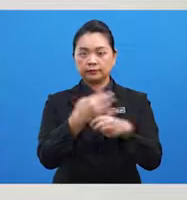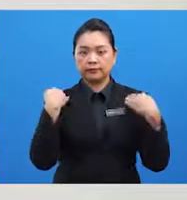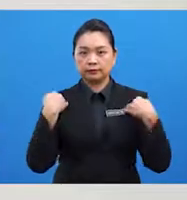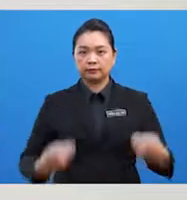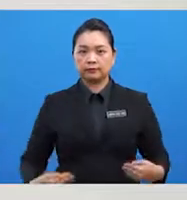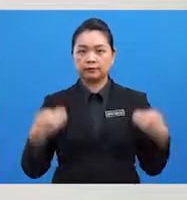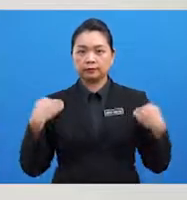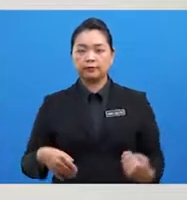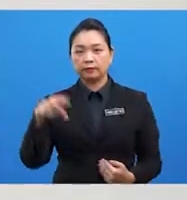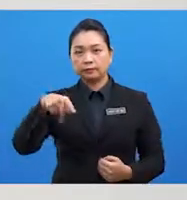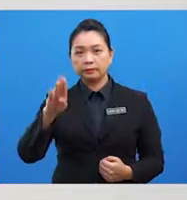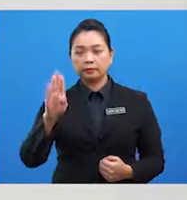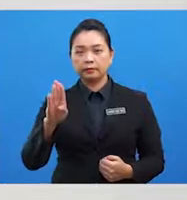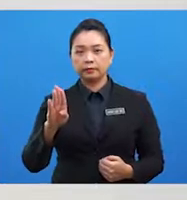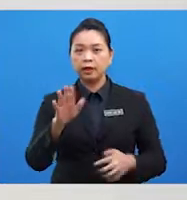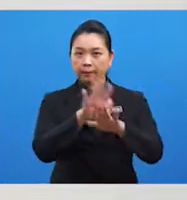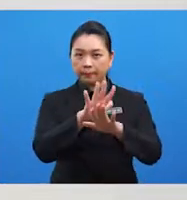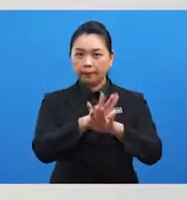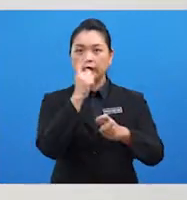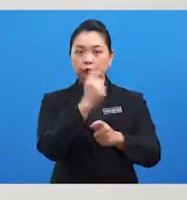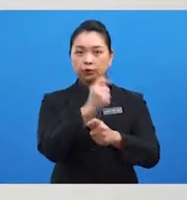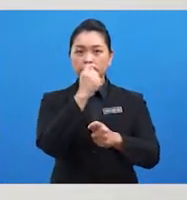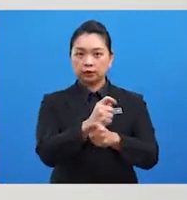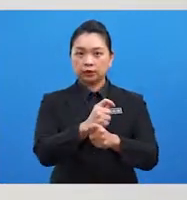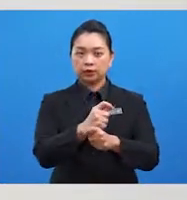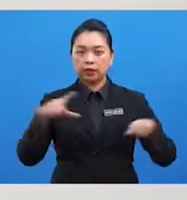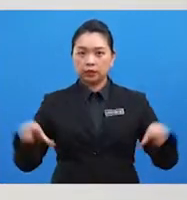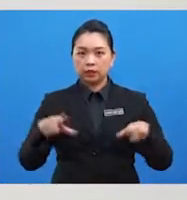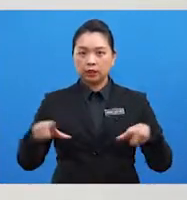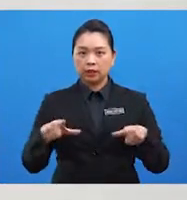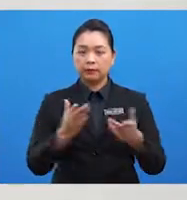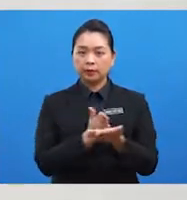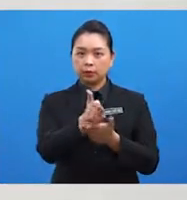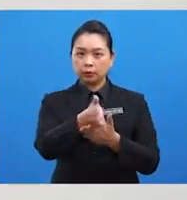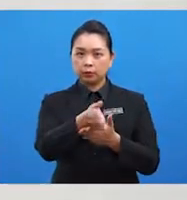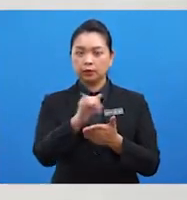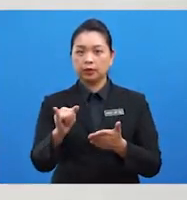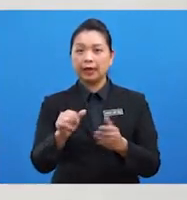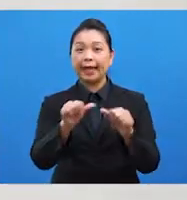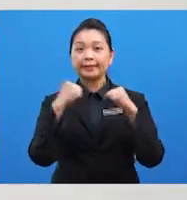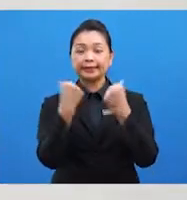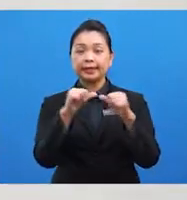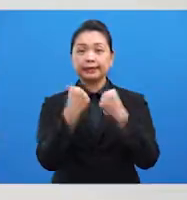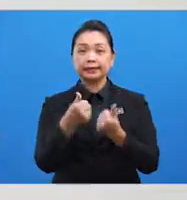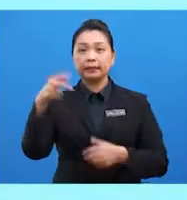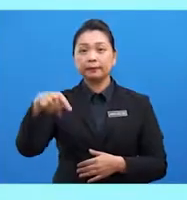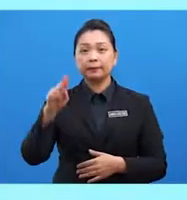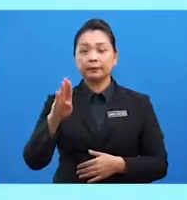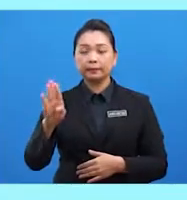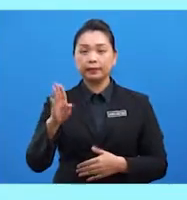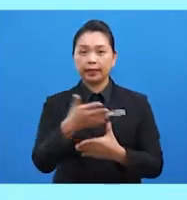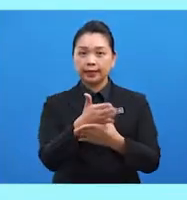Kebanyakan tugas-tugas dilaksanakan melalui agensi-agensi PBB antaranya